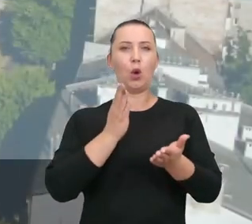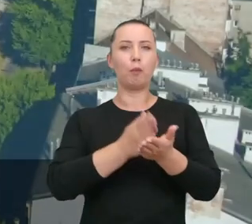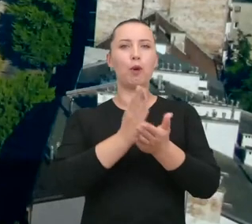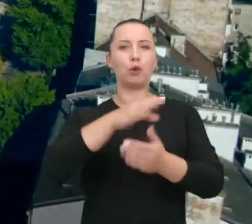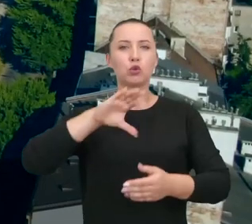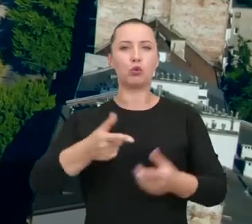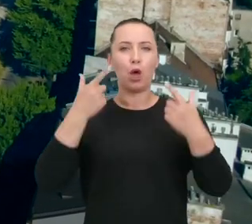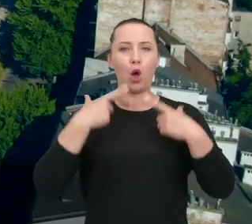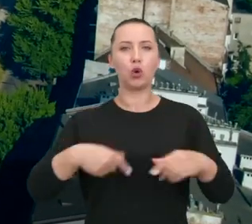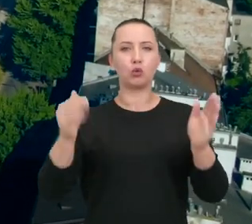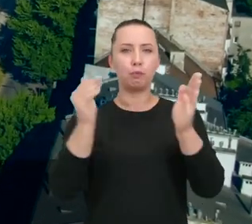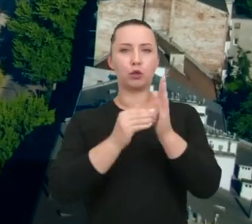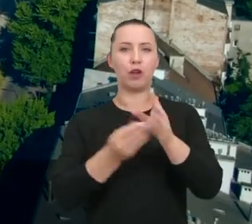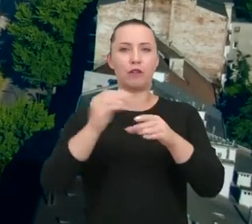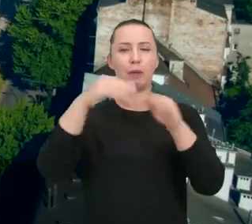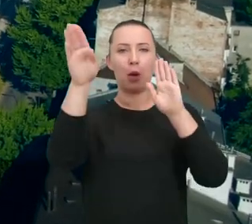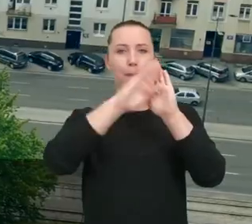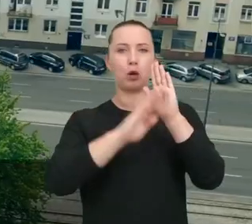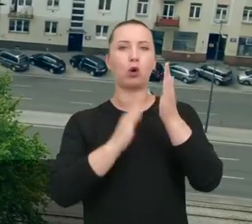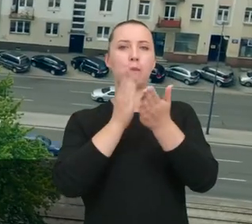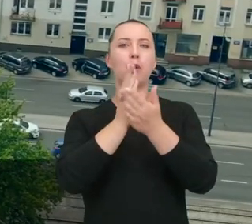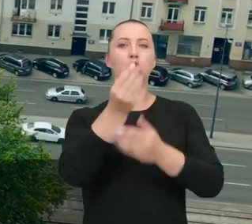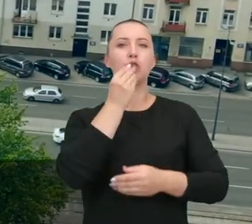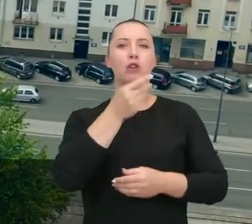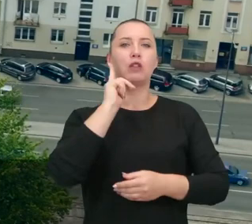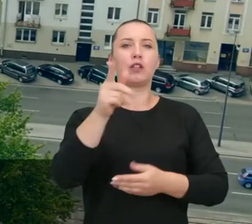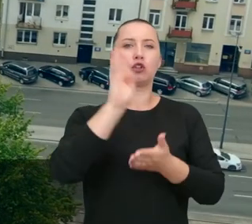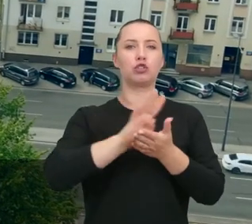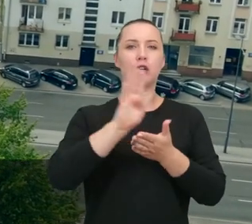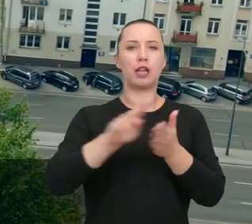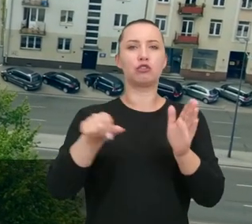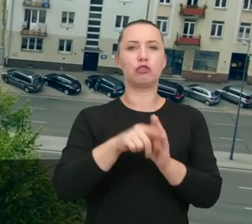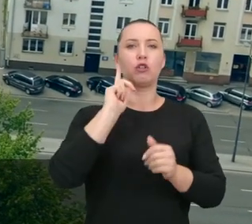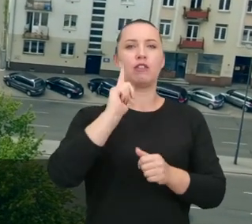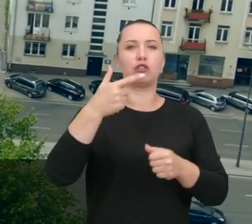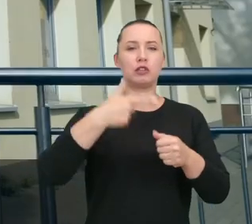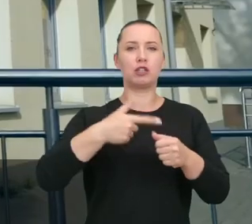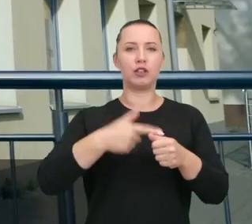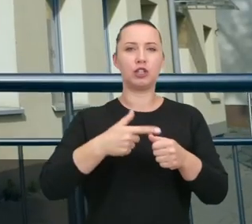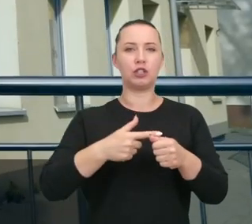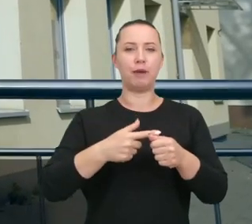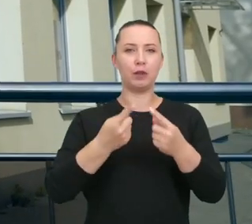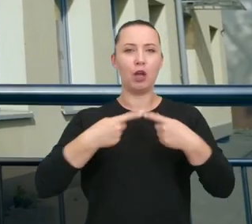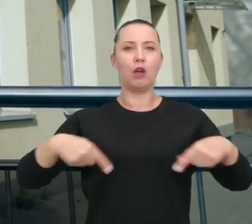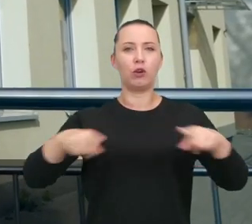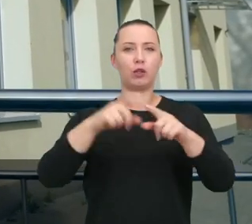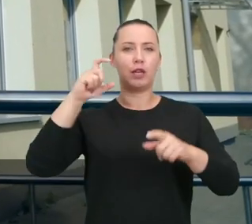Pomoc najbardziej potrzebującym w ramach programu operacyjnego Pomoc Żywnościowa 2014-2020